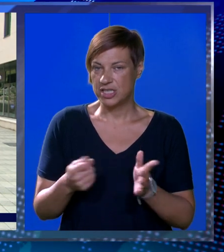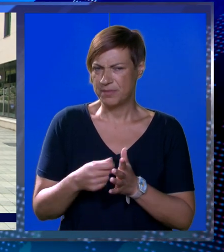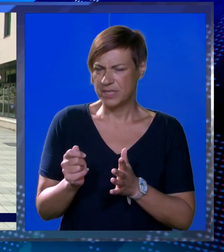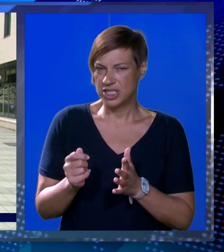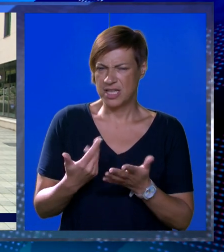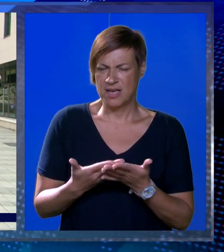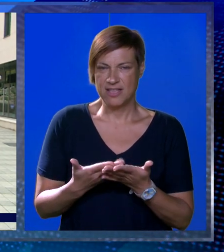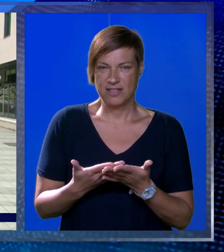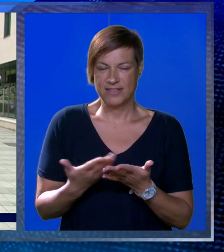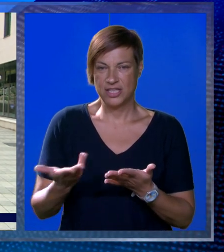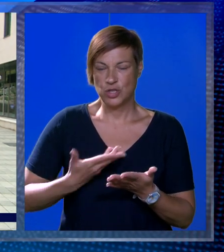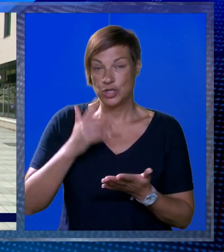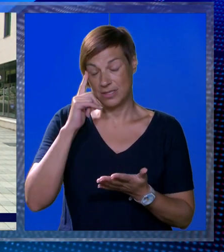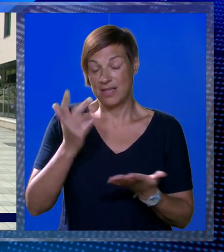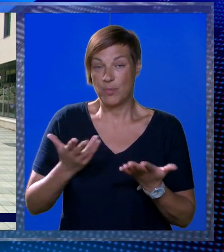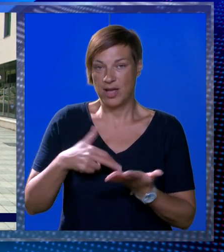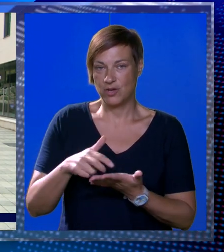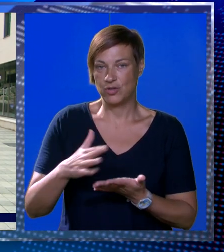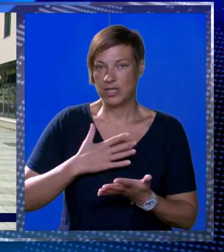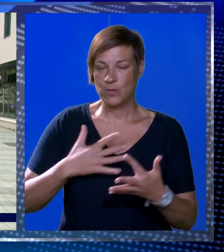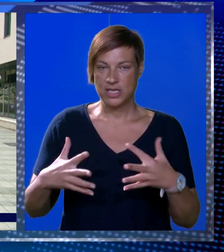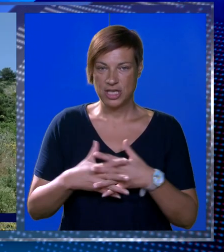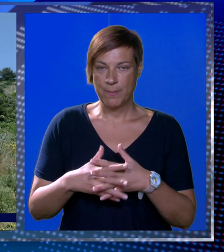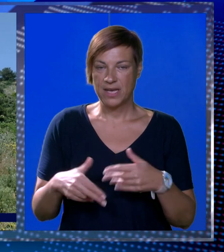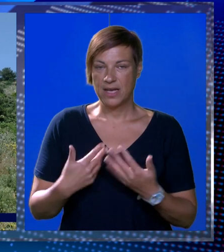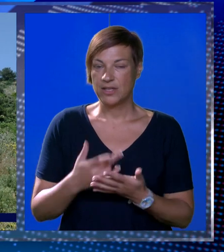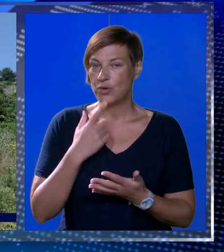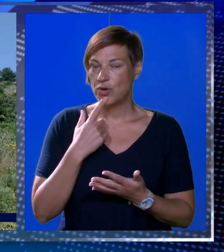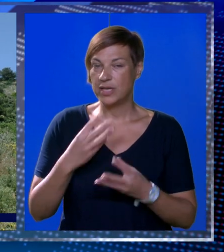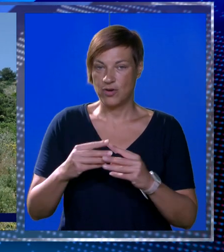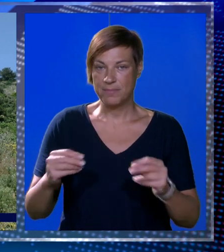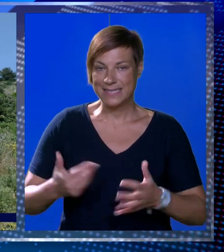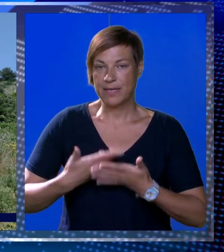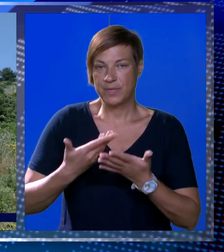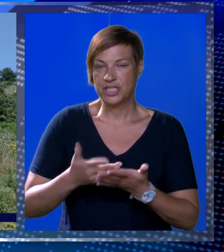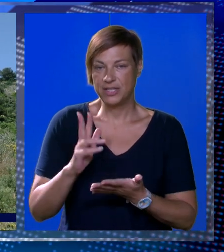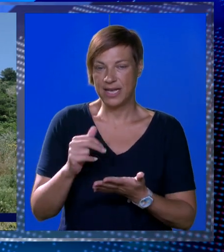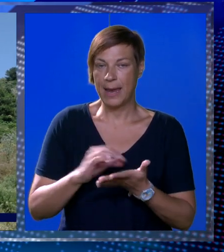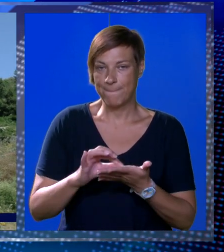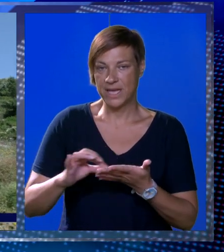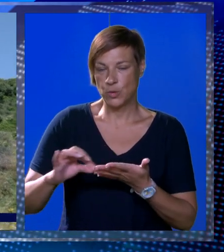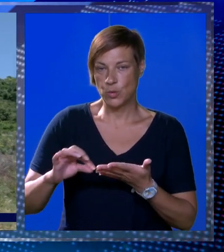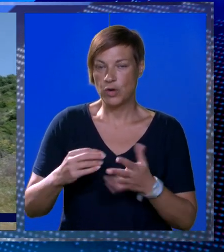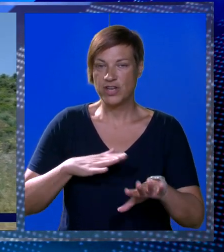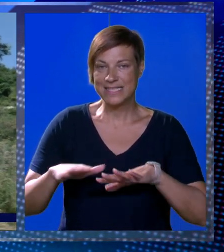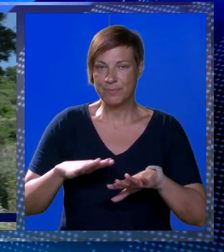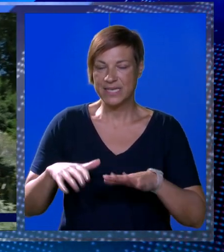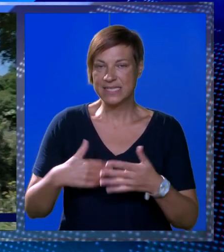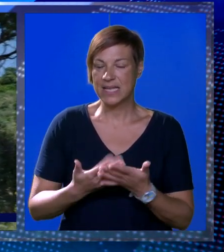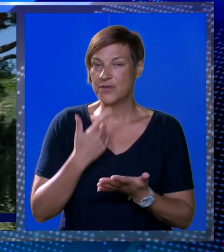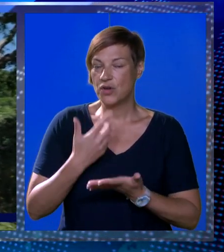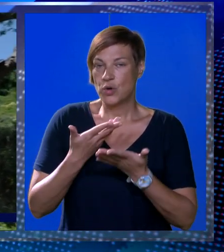mešetari tu doći i znamo kako to ide u našem gradi. Oni kojima je zemljište dodijeljeno imaju jugovor s restornim